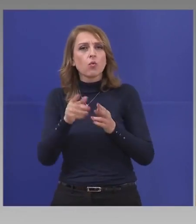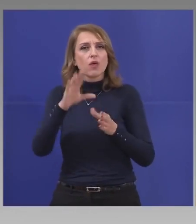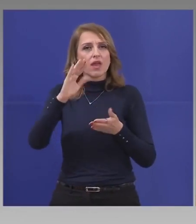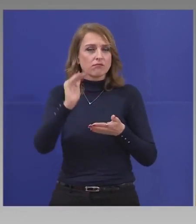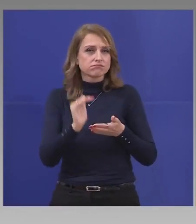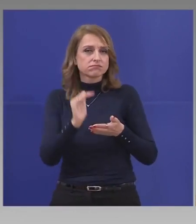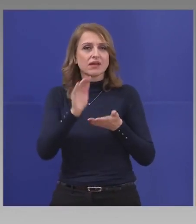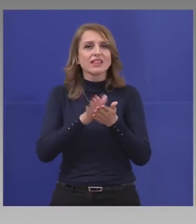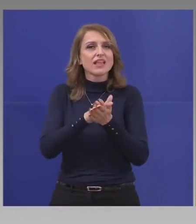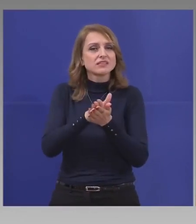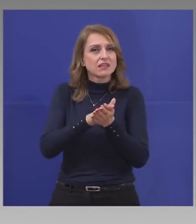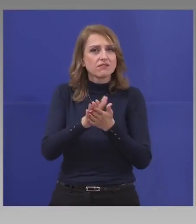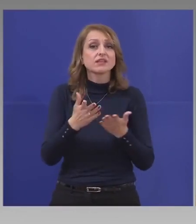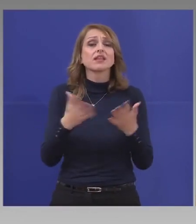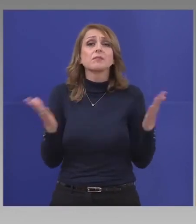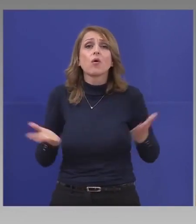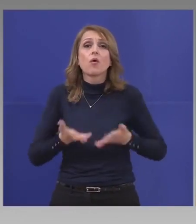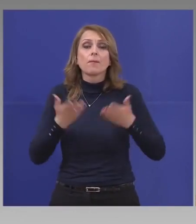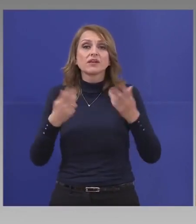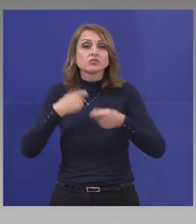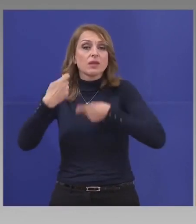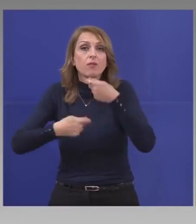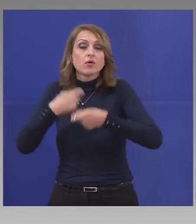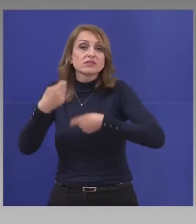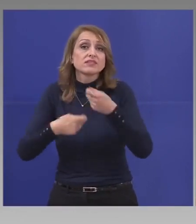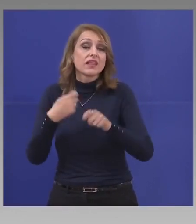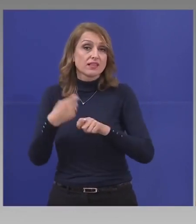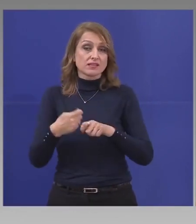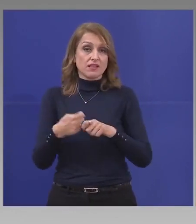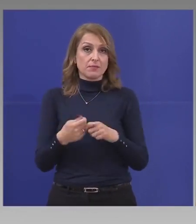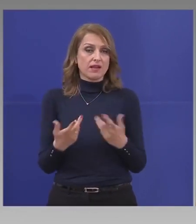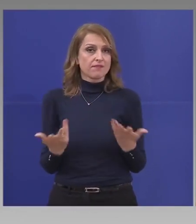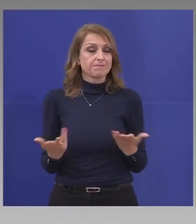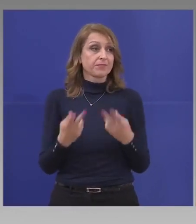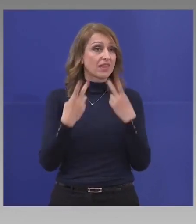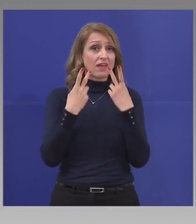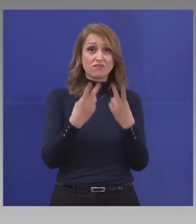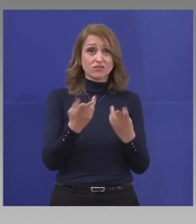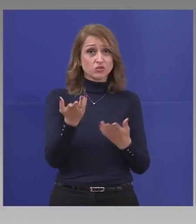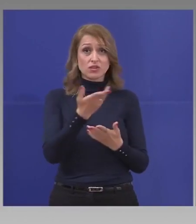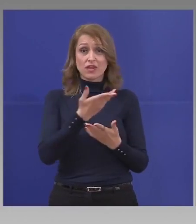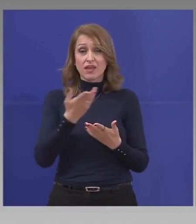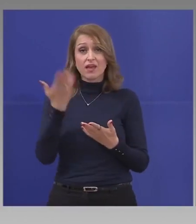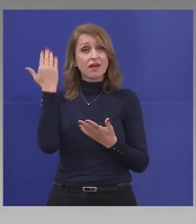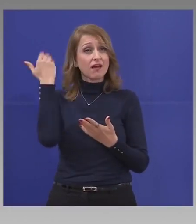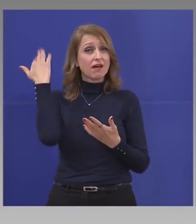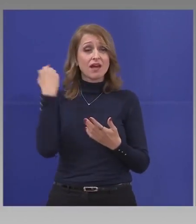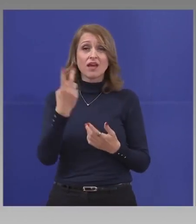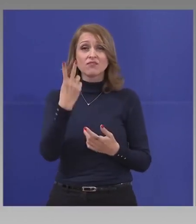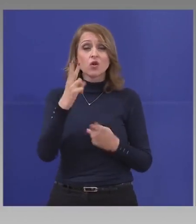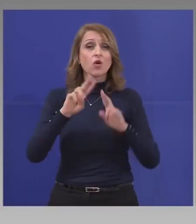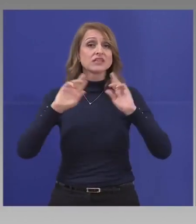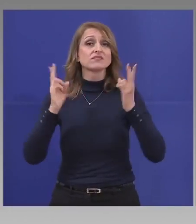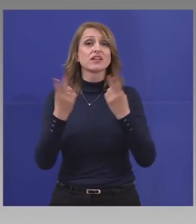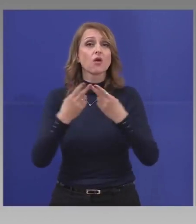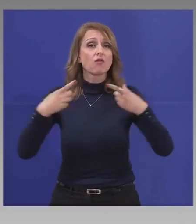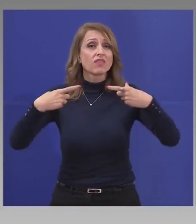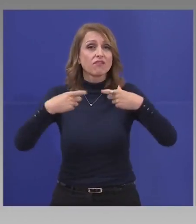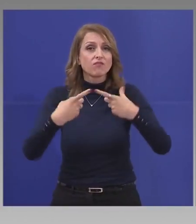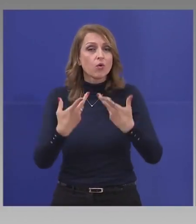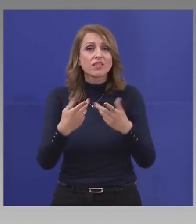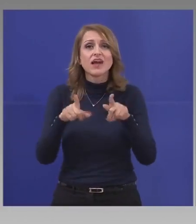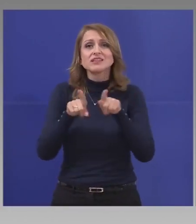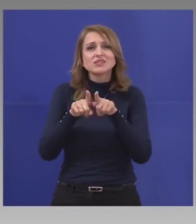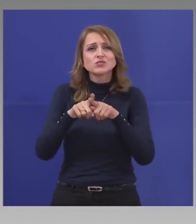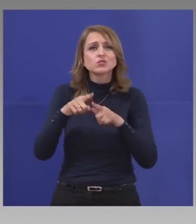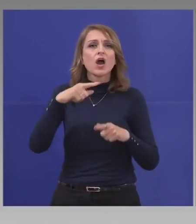всичко това да се произведе, да се направи. Вижте, и по време на Втората световна война са ги намерили руснаците